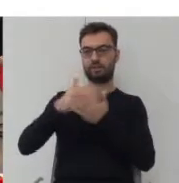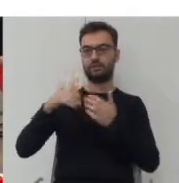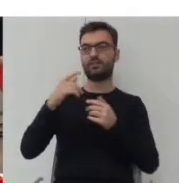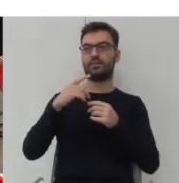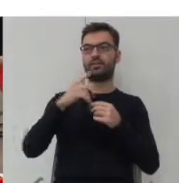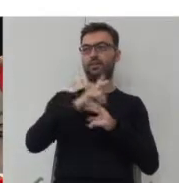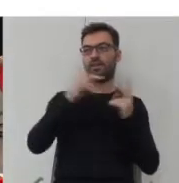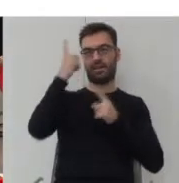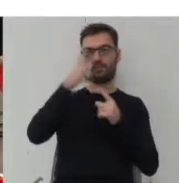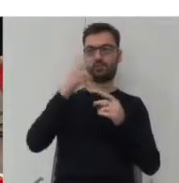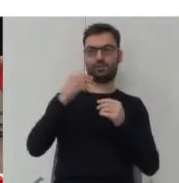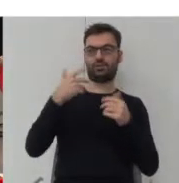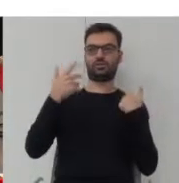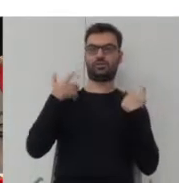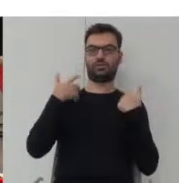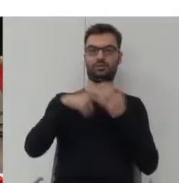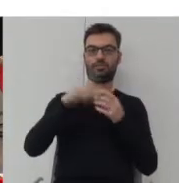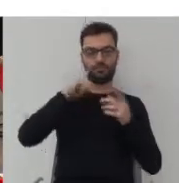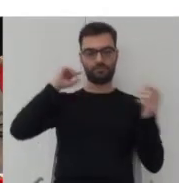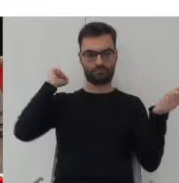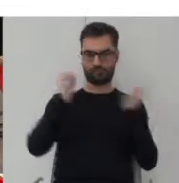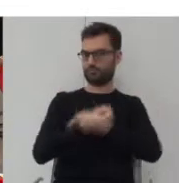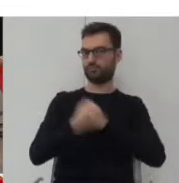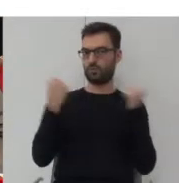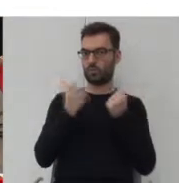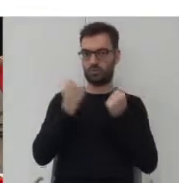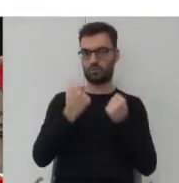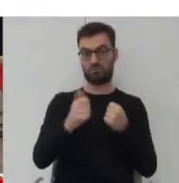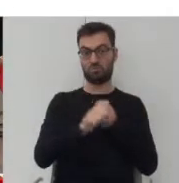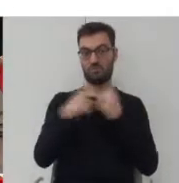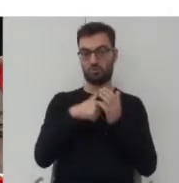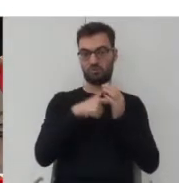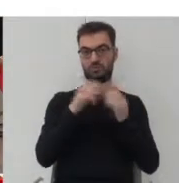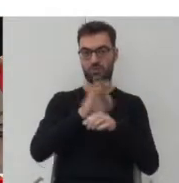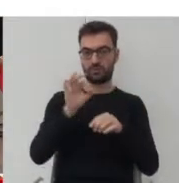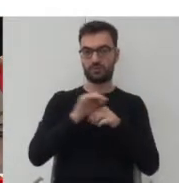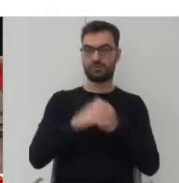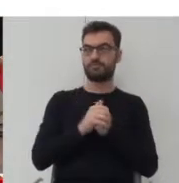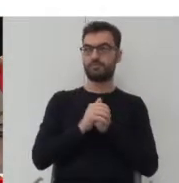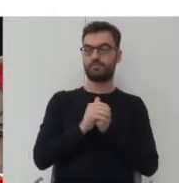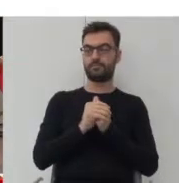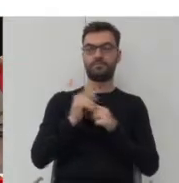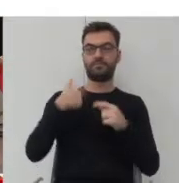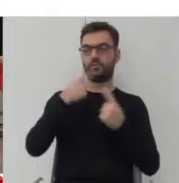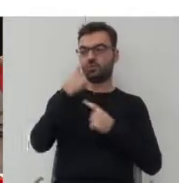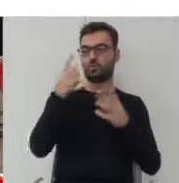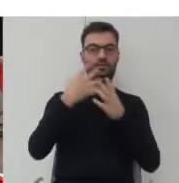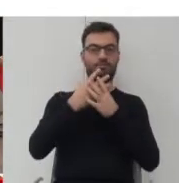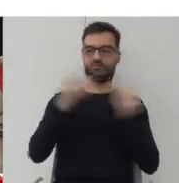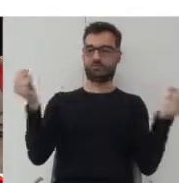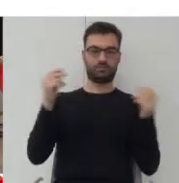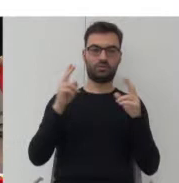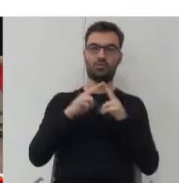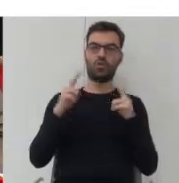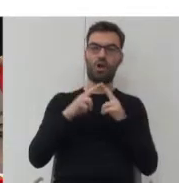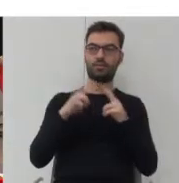się, że nasze życie przez to zmieni się aż tak drastycznie, że jakby kompletnie stracimy kontakt w miejscach, w